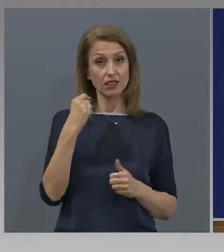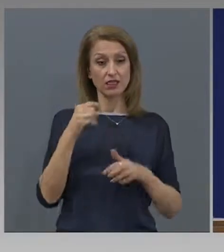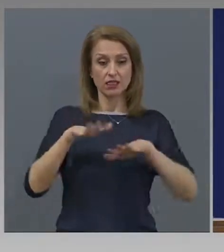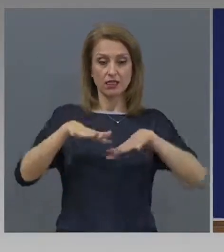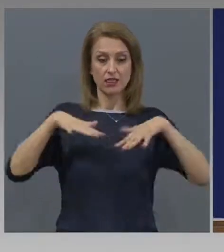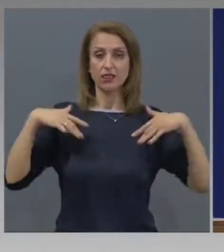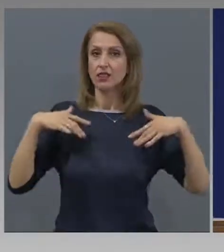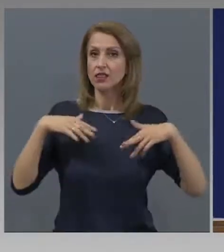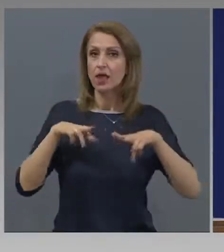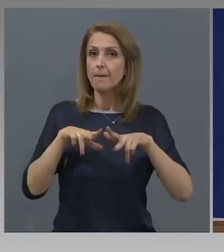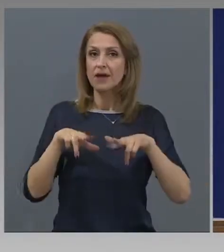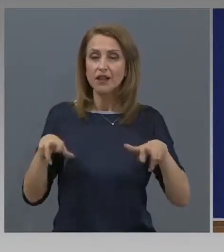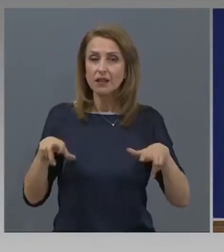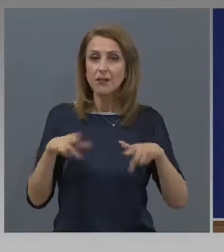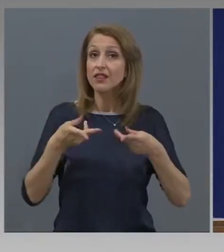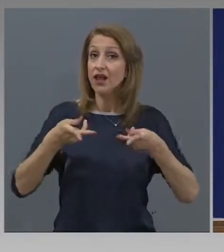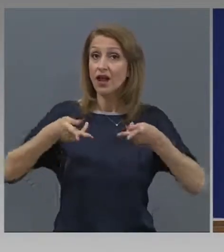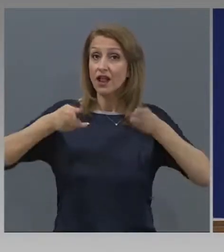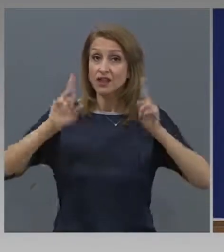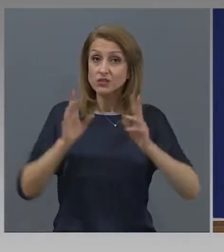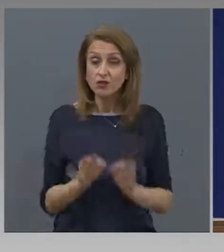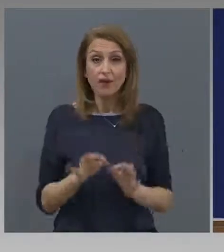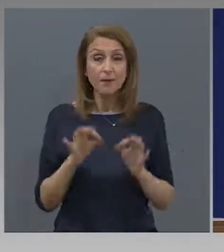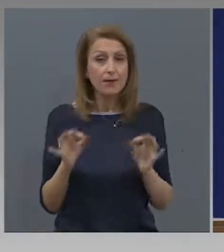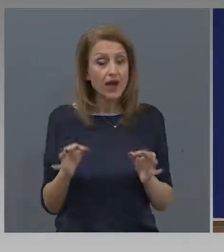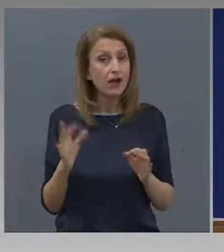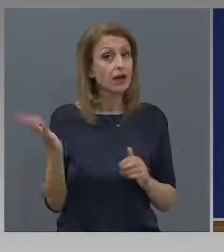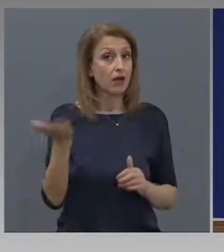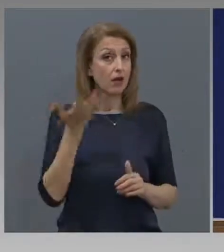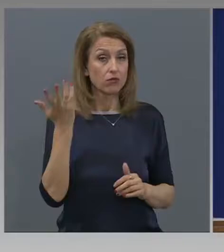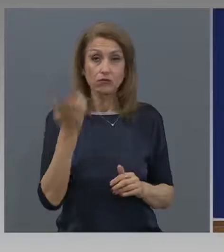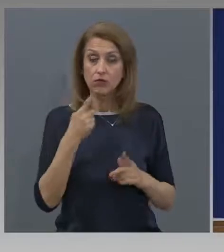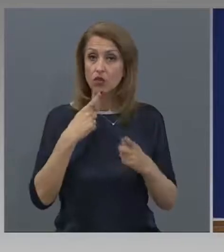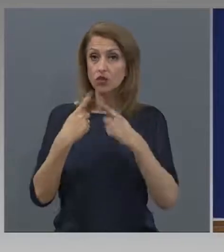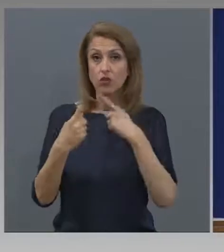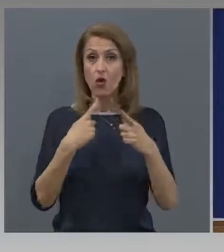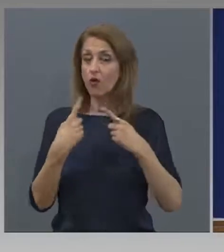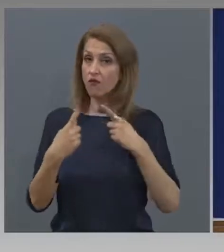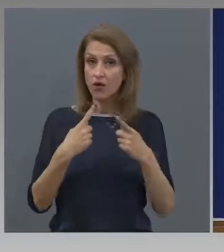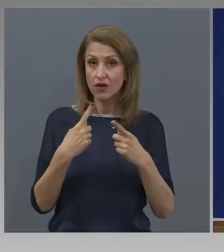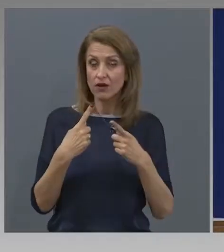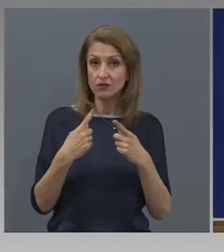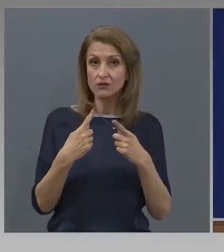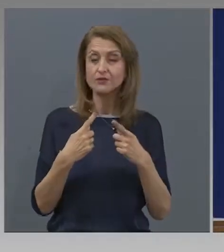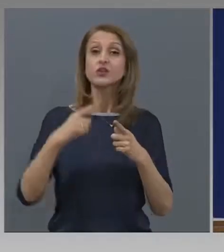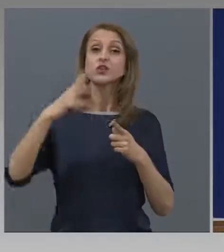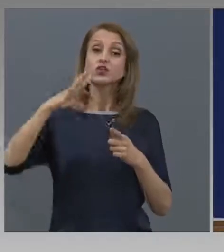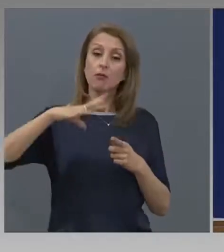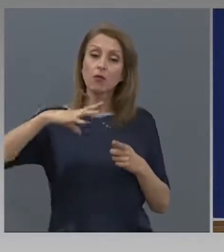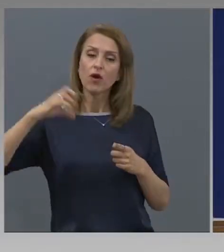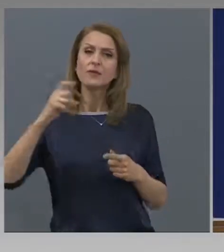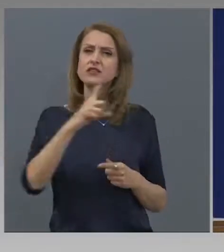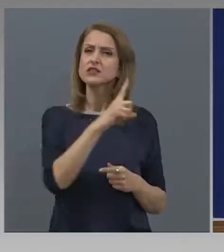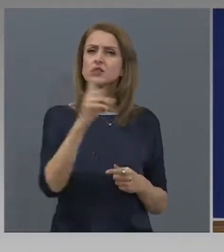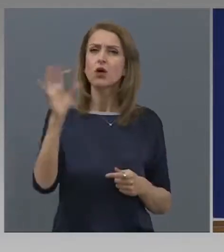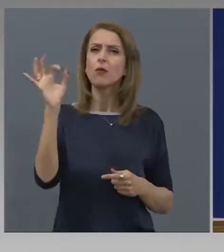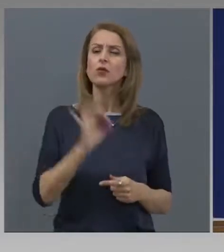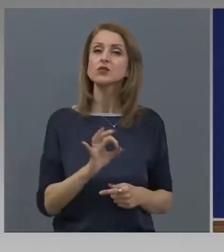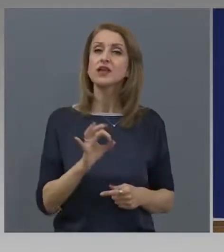когато огласува мярката, беше договорено да бъдат поемани 100% от